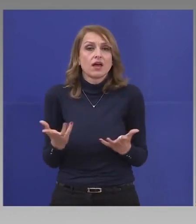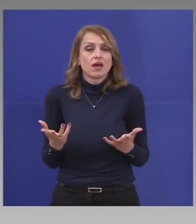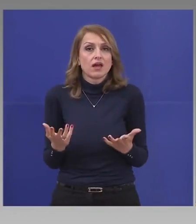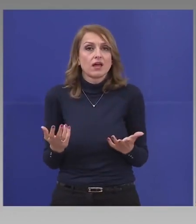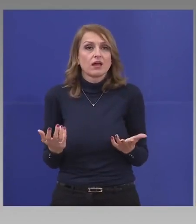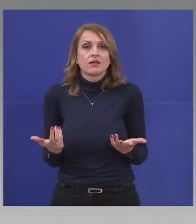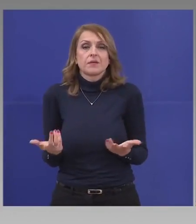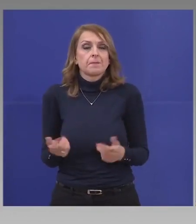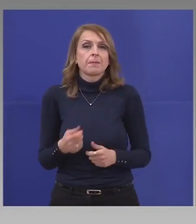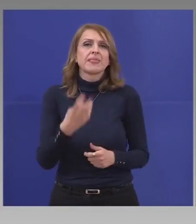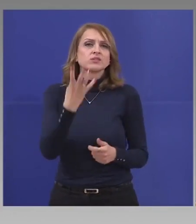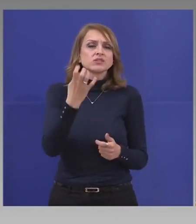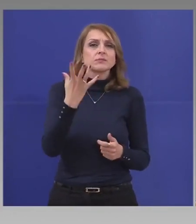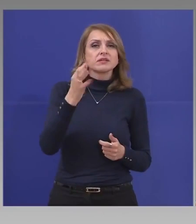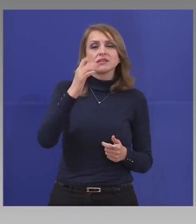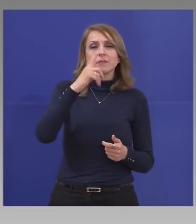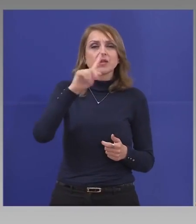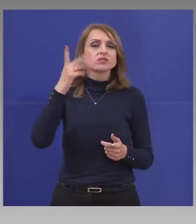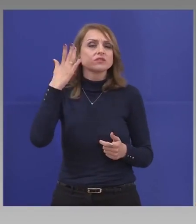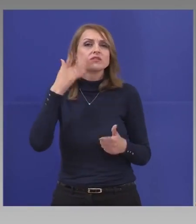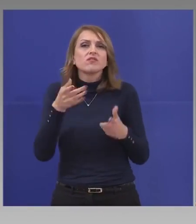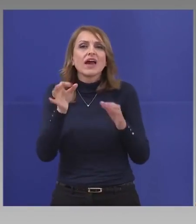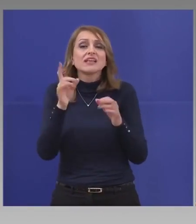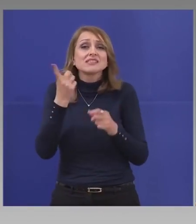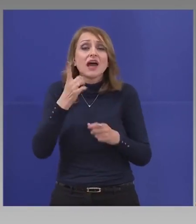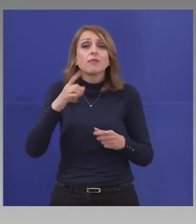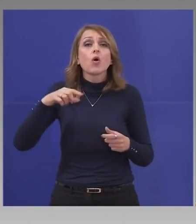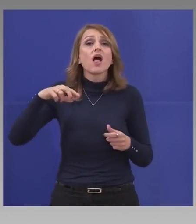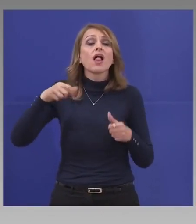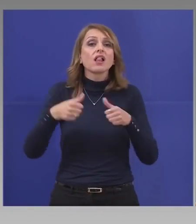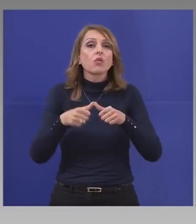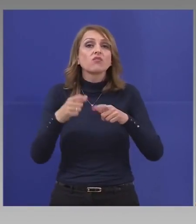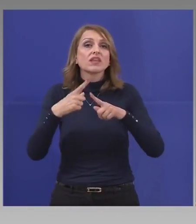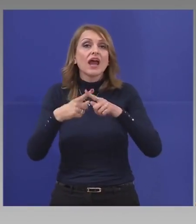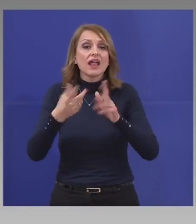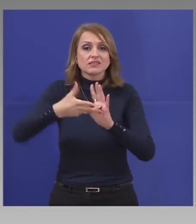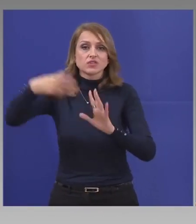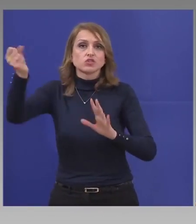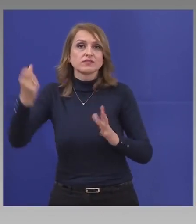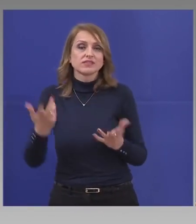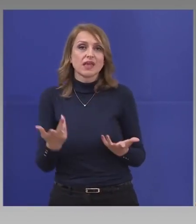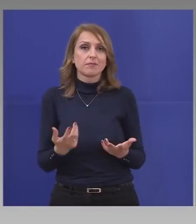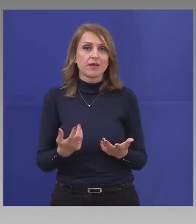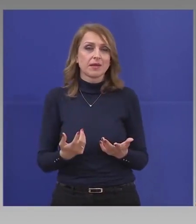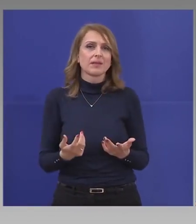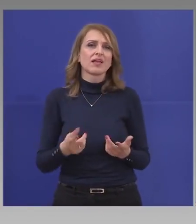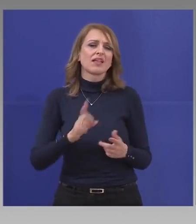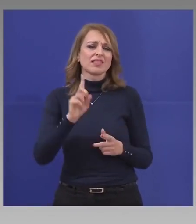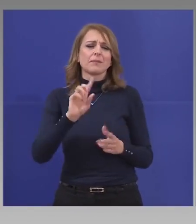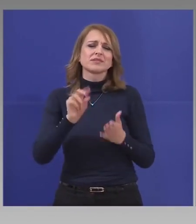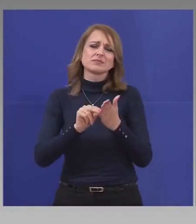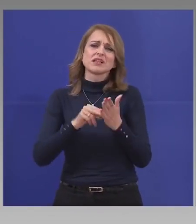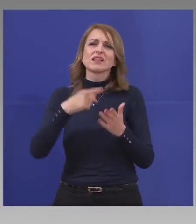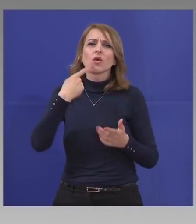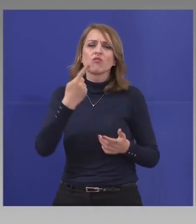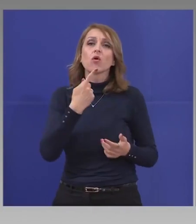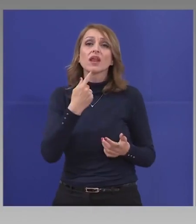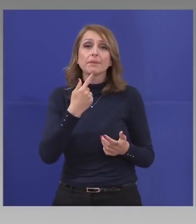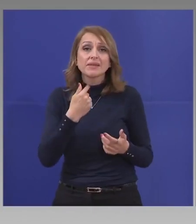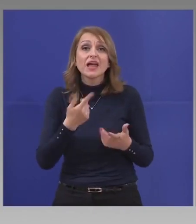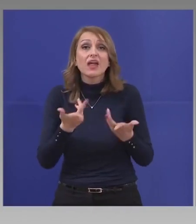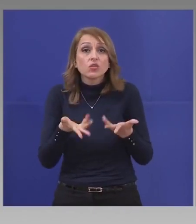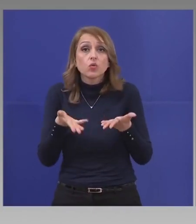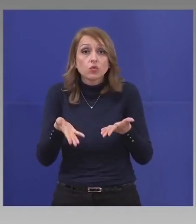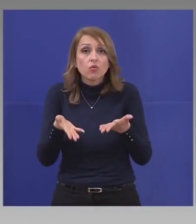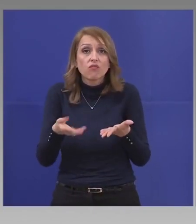държава е нищо. Тя само Луфханза ще ги вземе. Хайде да не говоря с имена, полутра някой да кажа, що съм говорил. Но това